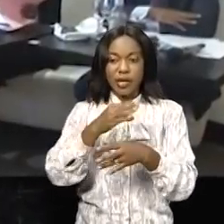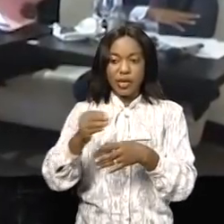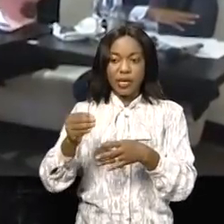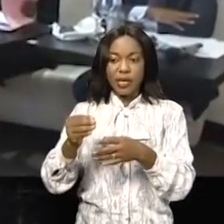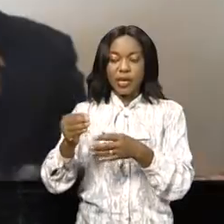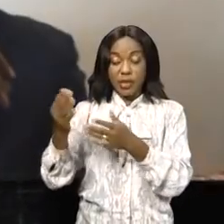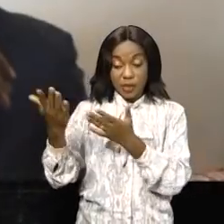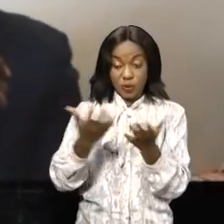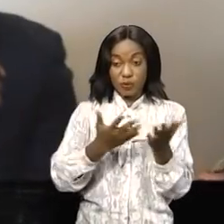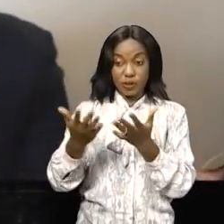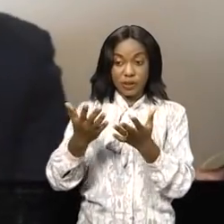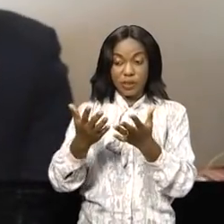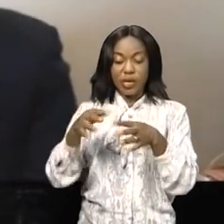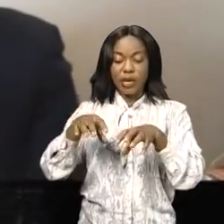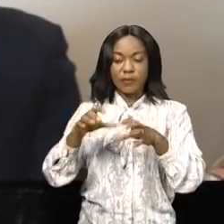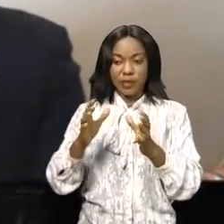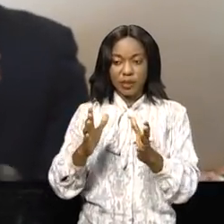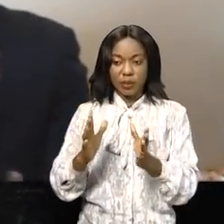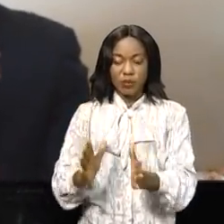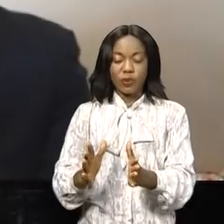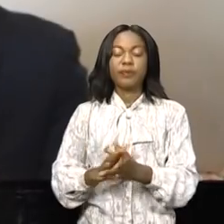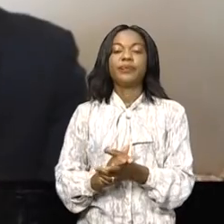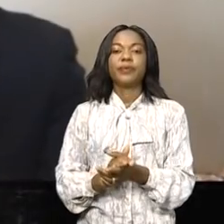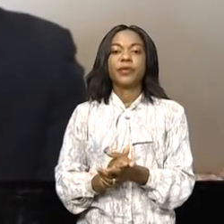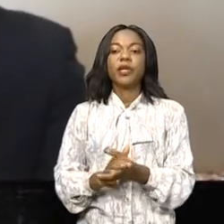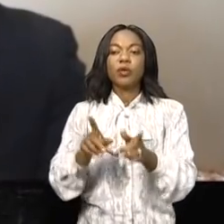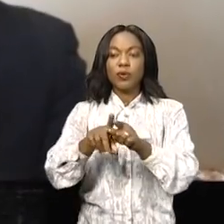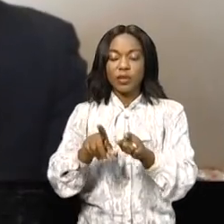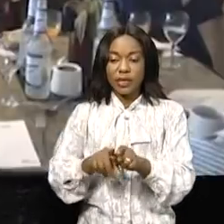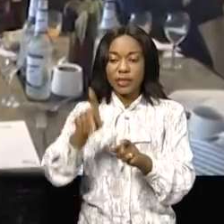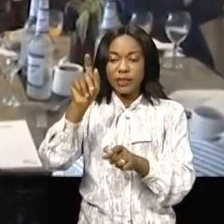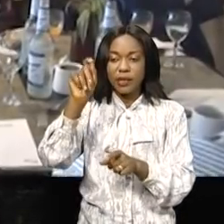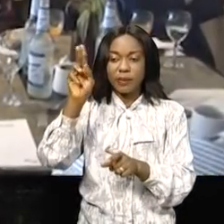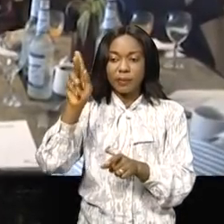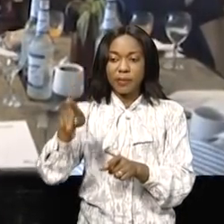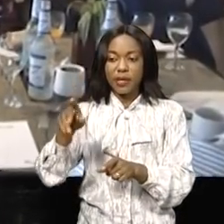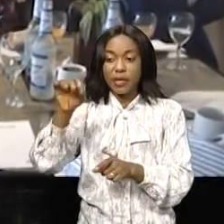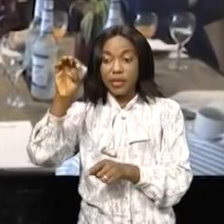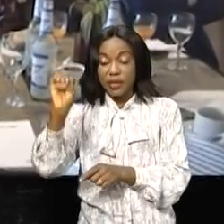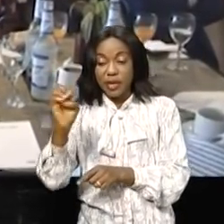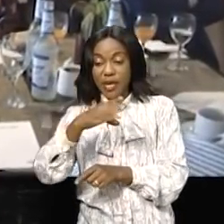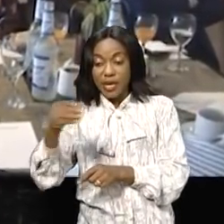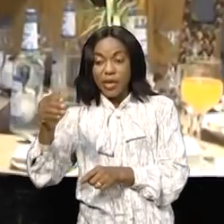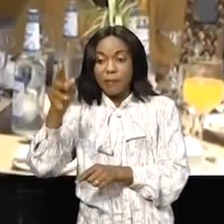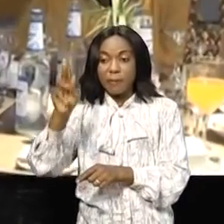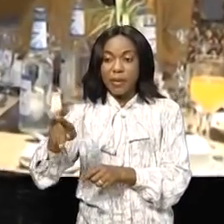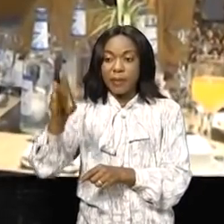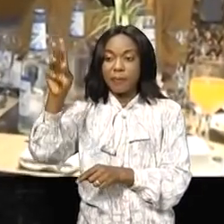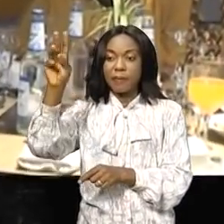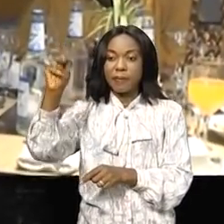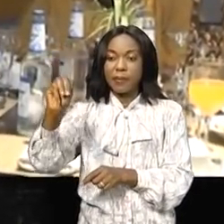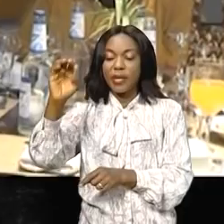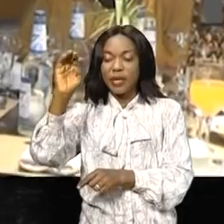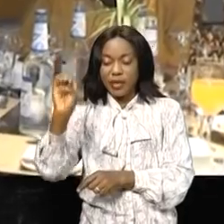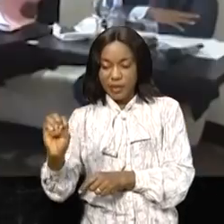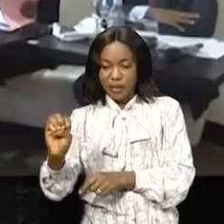Autour du thème, l'accompagnement de porteurs de projets TPE et PME, quels chaînons manquant pour leur éclosion, le différent panéliste,